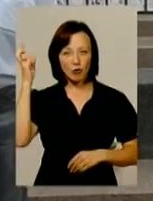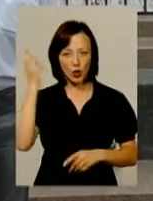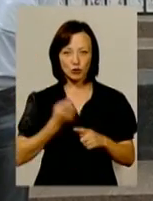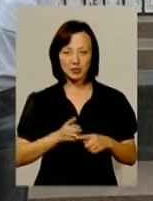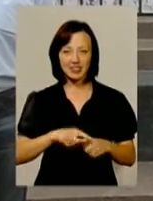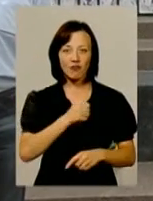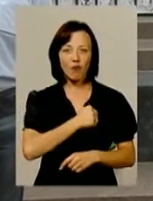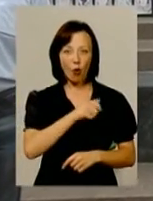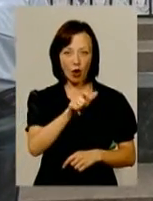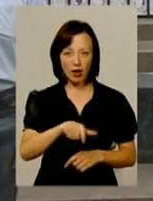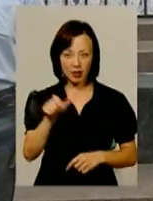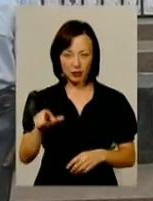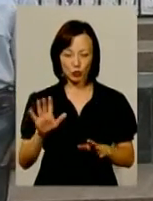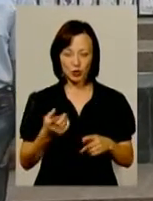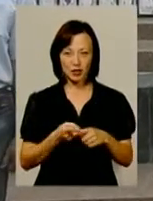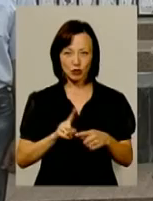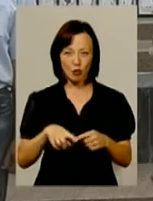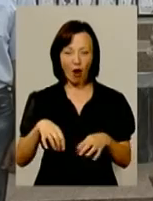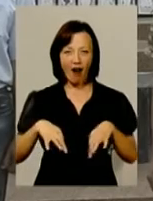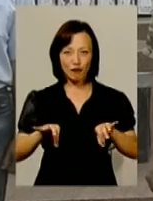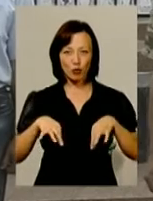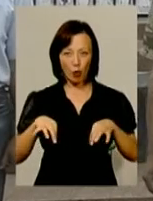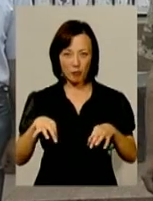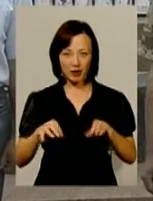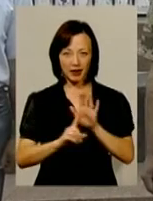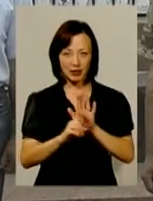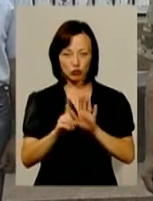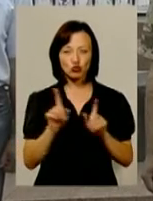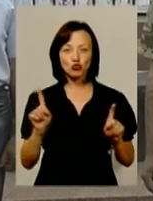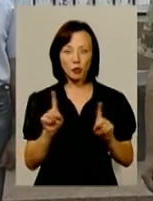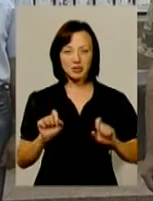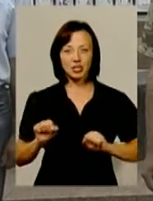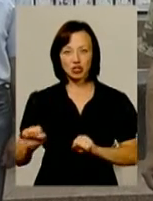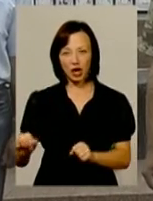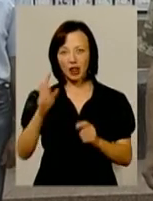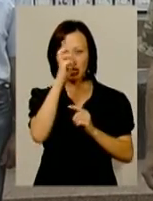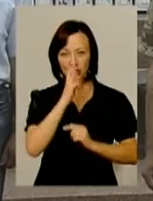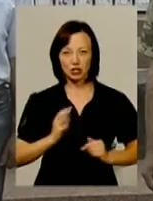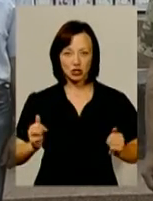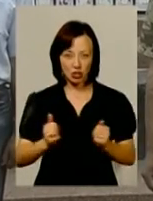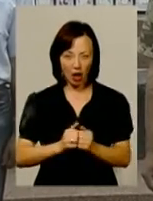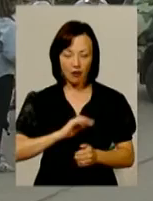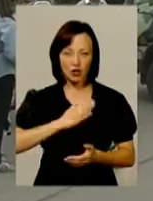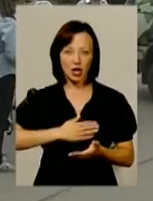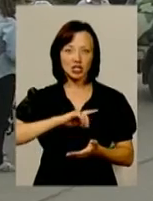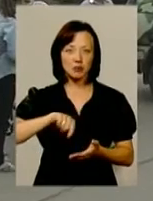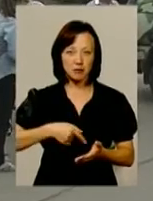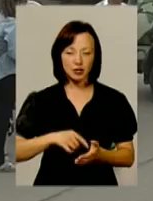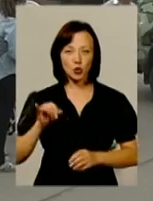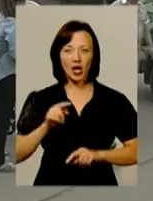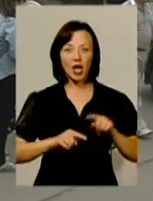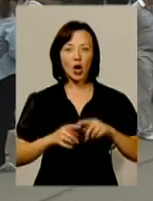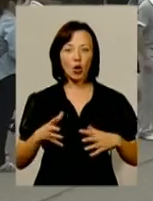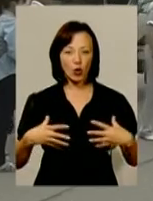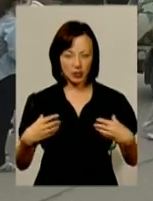автомобілі, їхали, щоб захищали нашу державу, наше місто і нашу родину. Автомобіль,